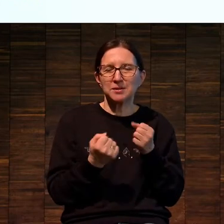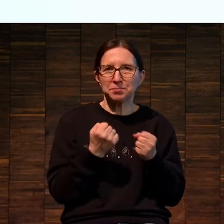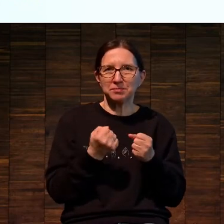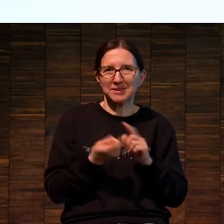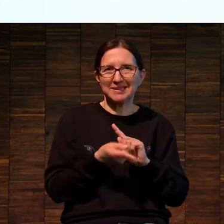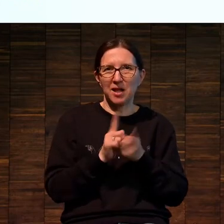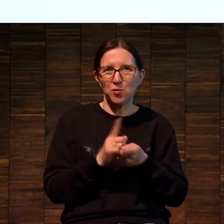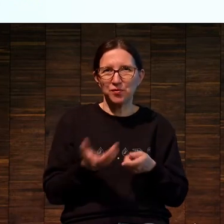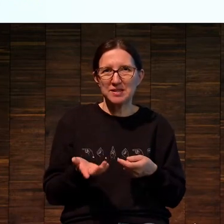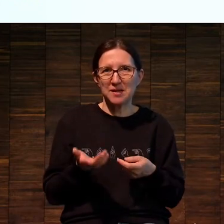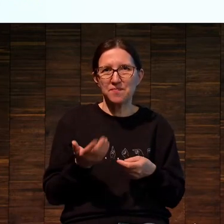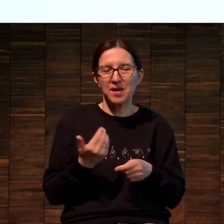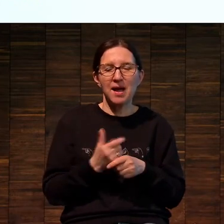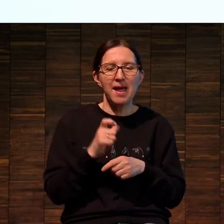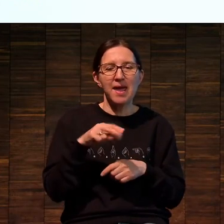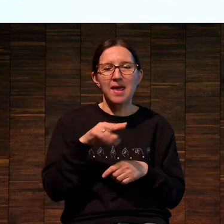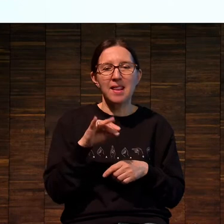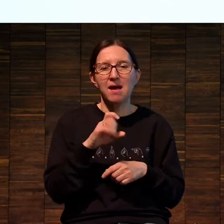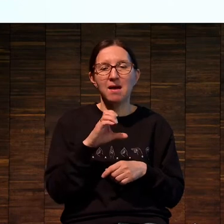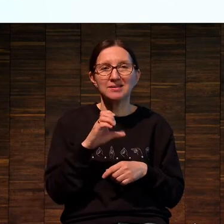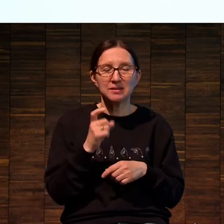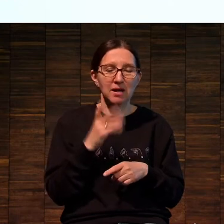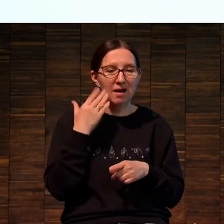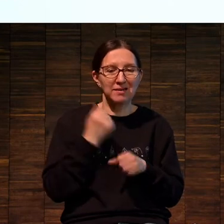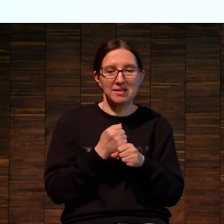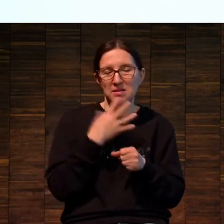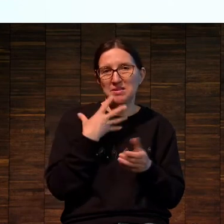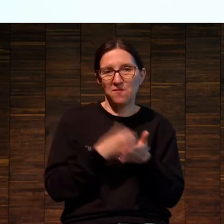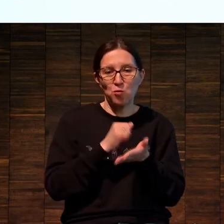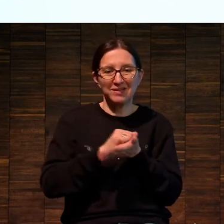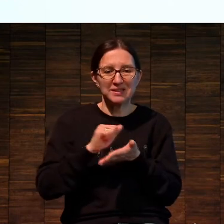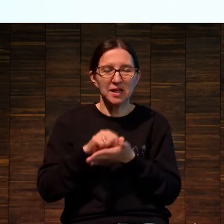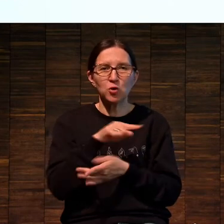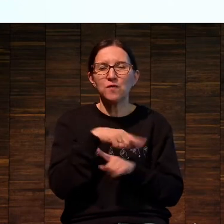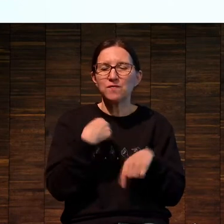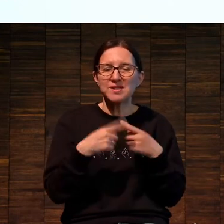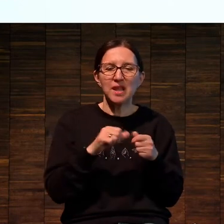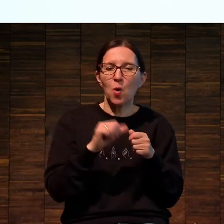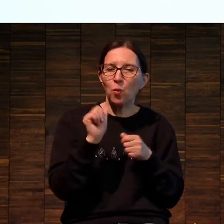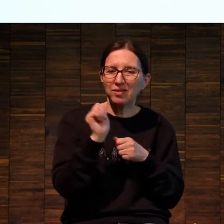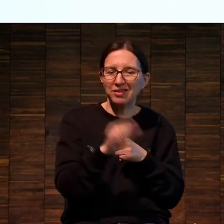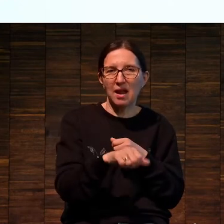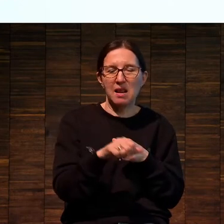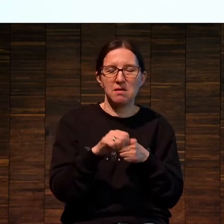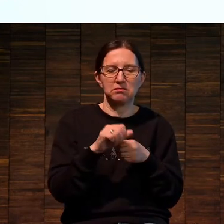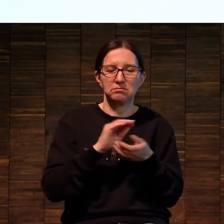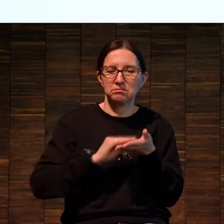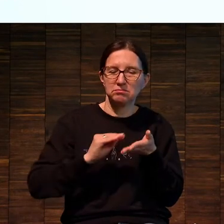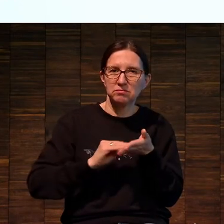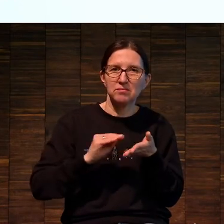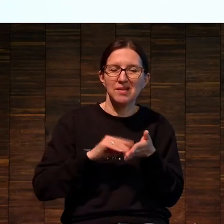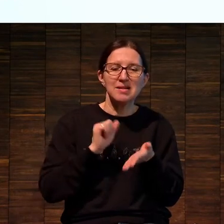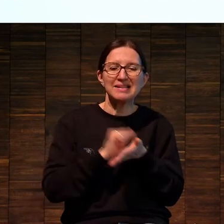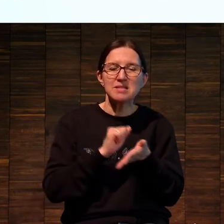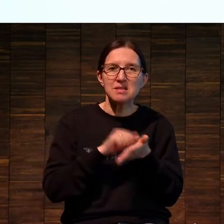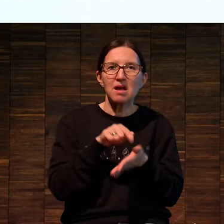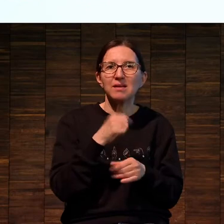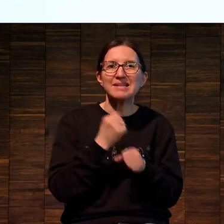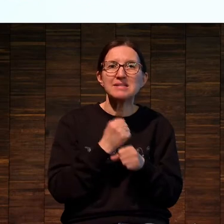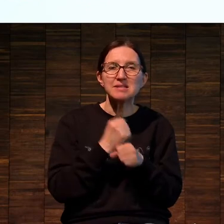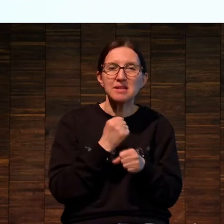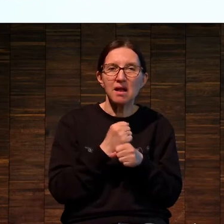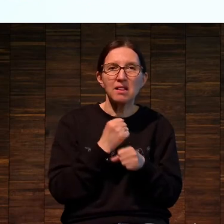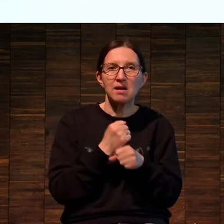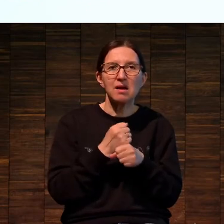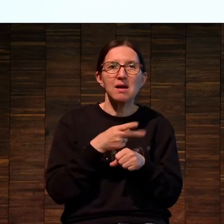когда делал свои издания, он всегда отдельно, отдельной страхой писал, что издание сделано